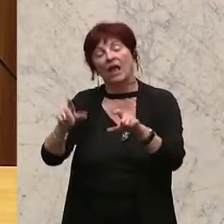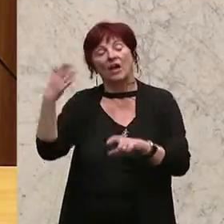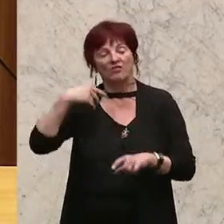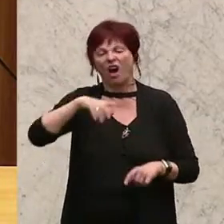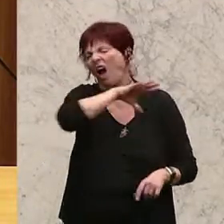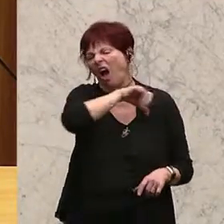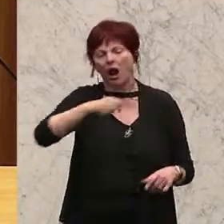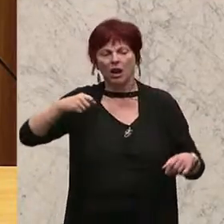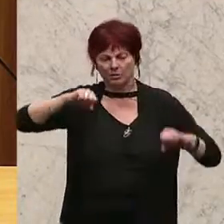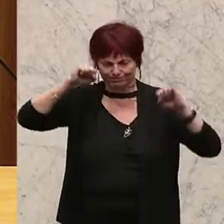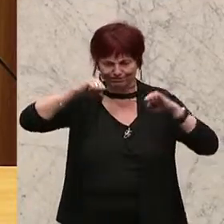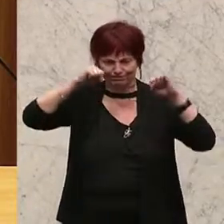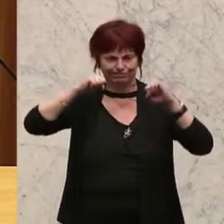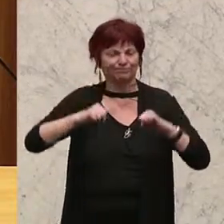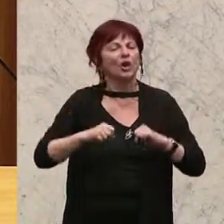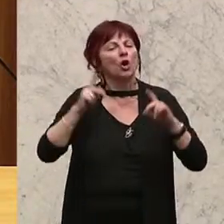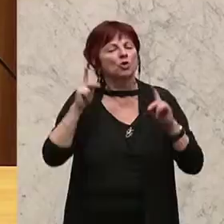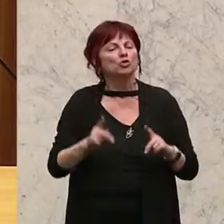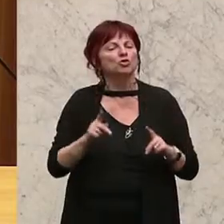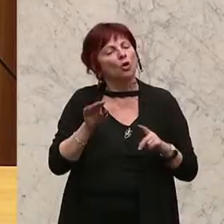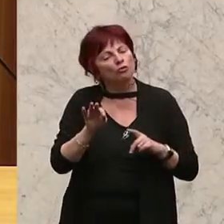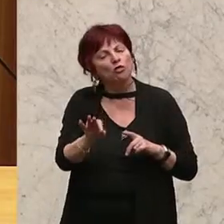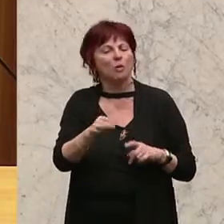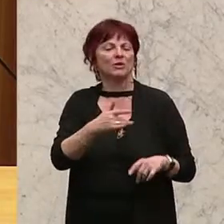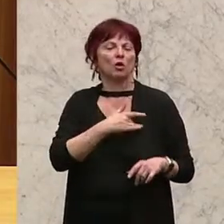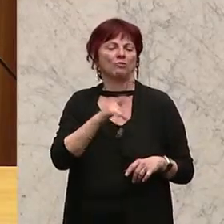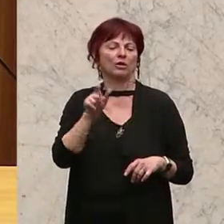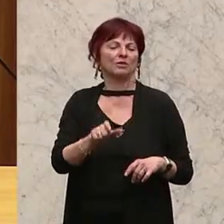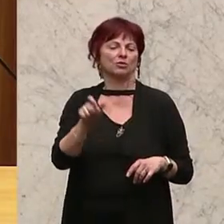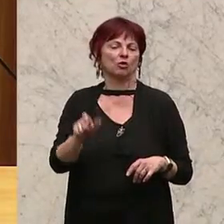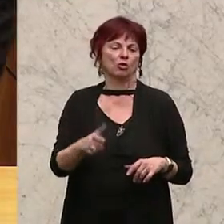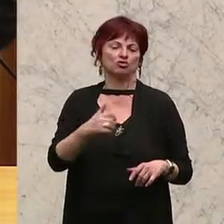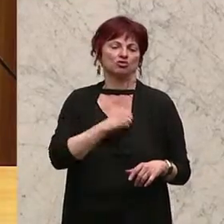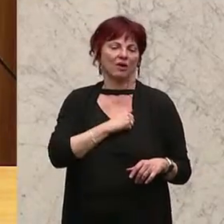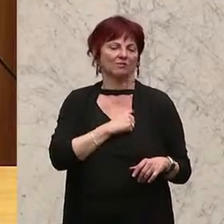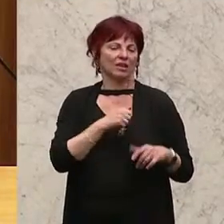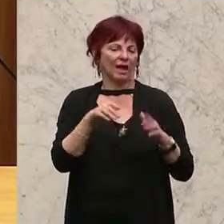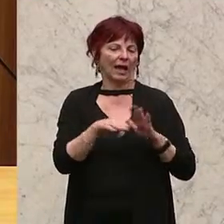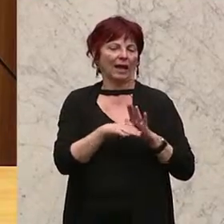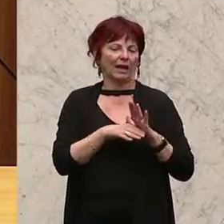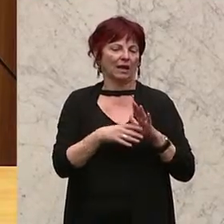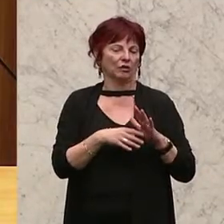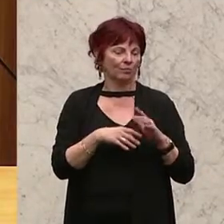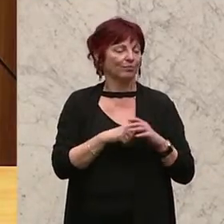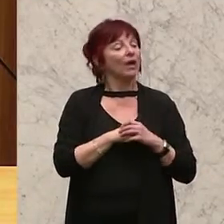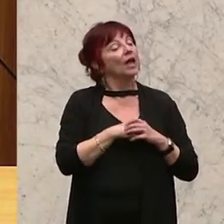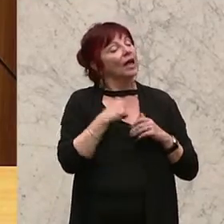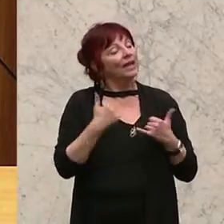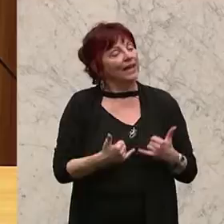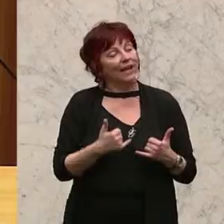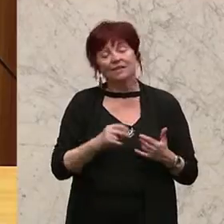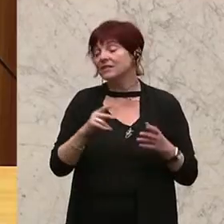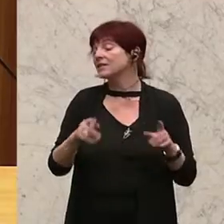schauen wir, dass wir das im Interesse der Betroffenen zusammenbringen. Ich möchte mich bei dieser Gelegenheit, ich tue das immer sehr gerne, bei den